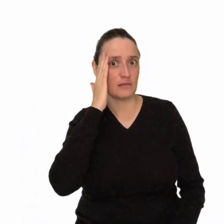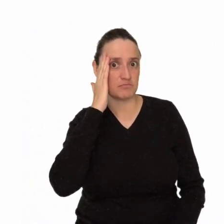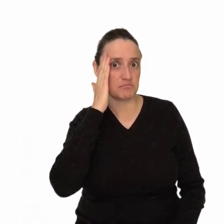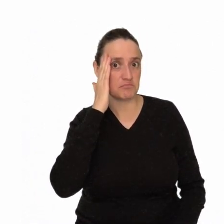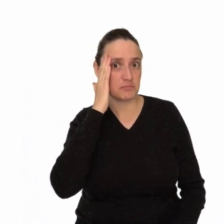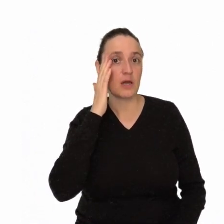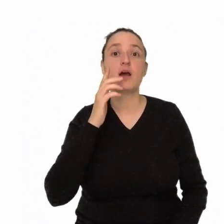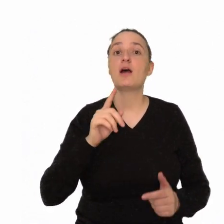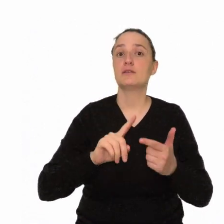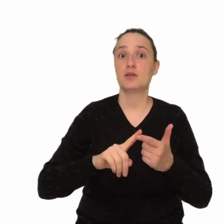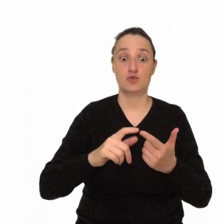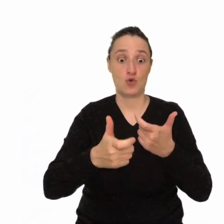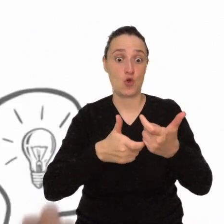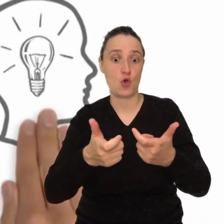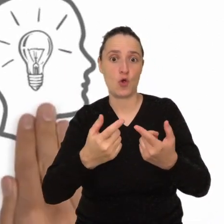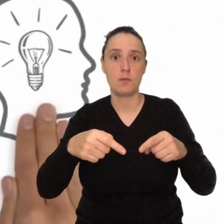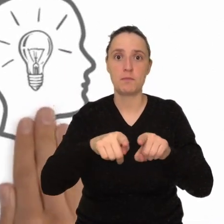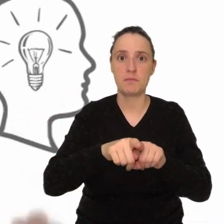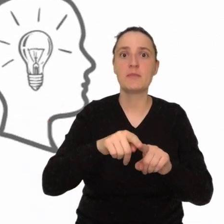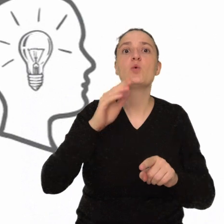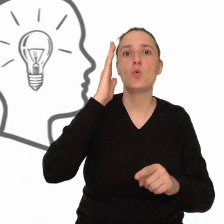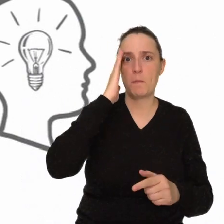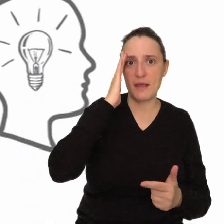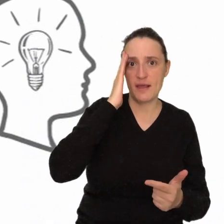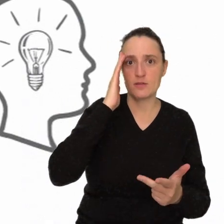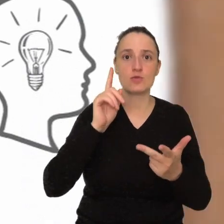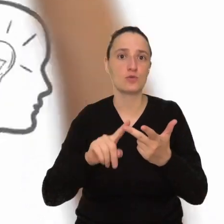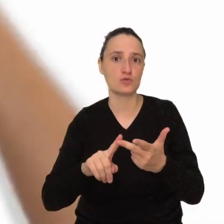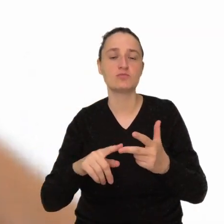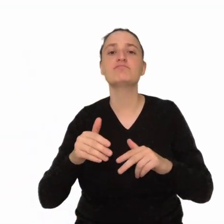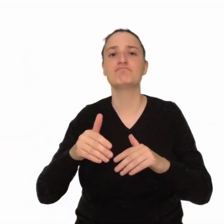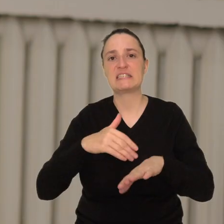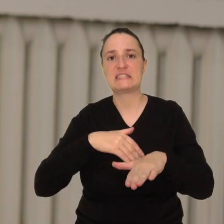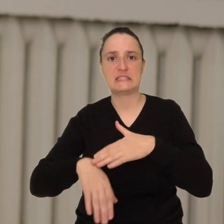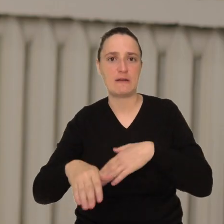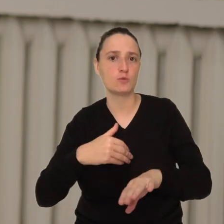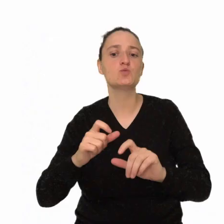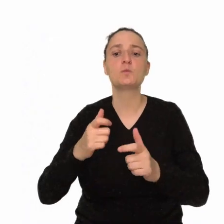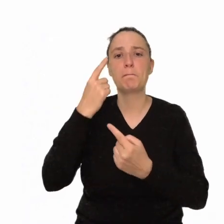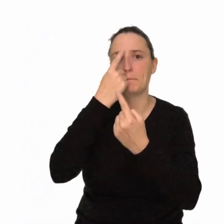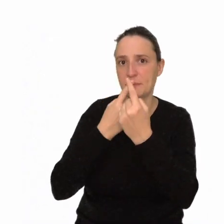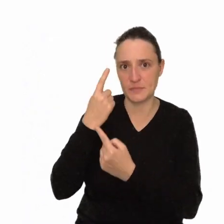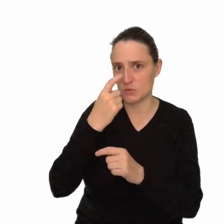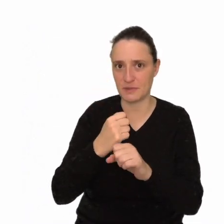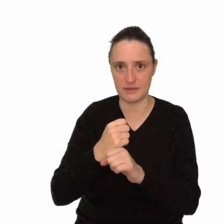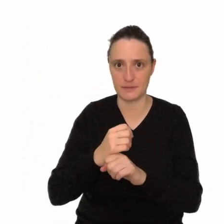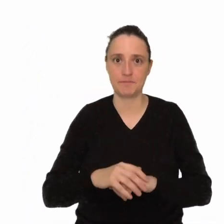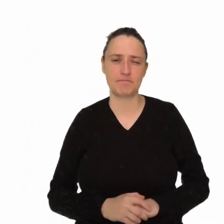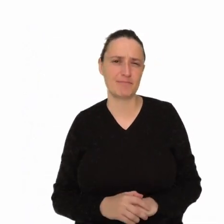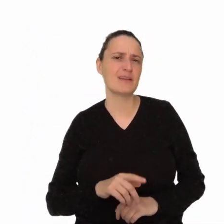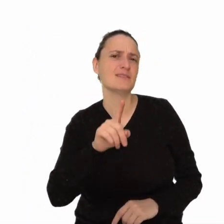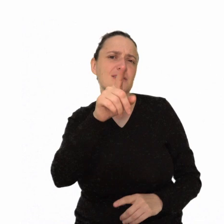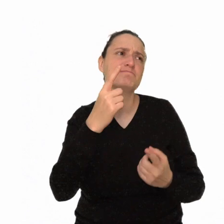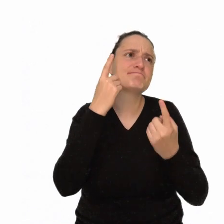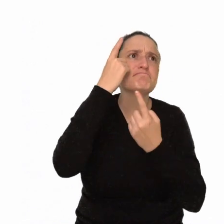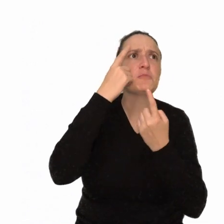umiejętności oraz postawy zawodowe. Zastanów się, gdzie i w jaki sposób